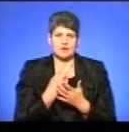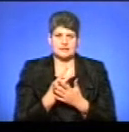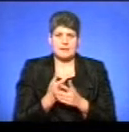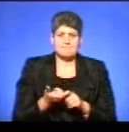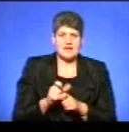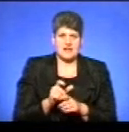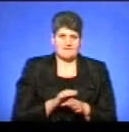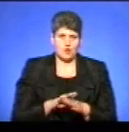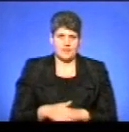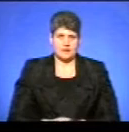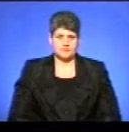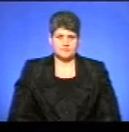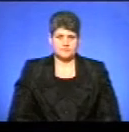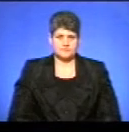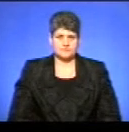перевиконання?